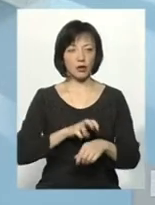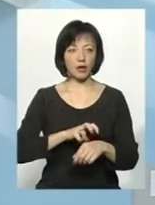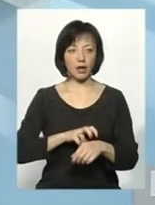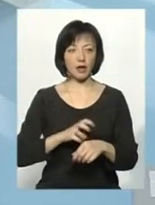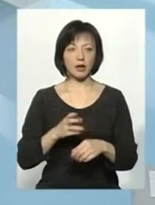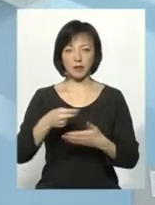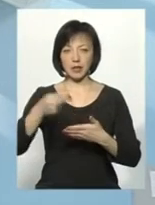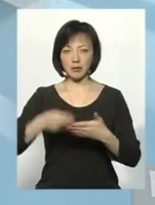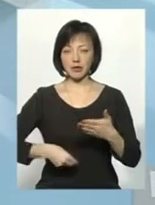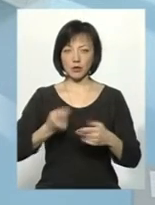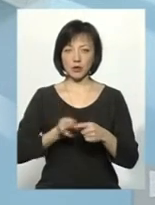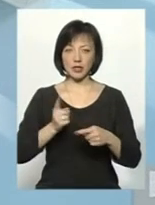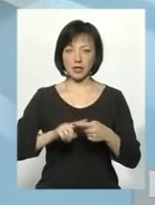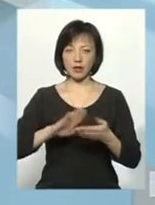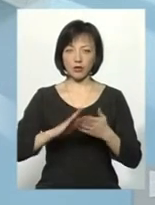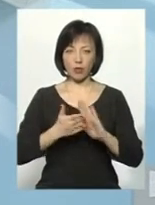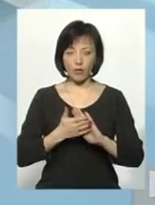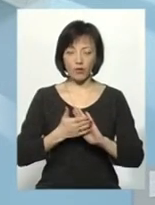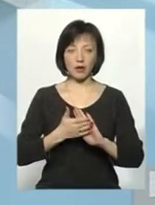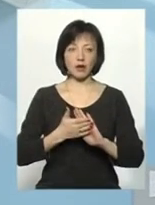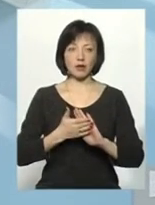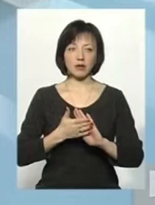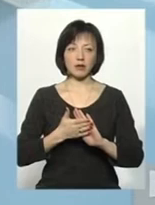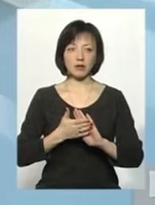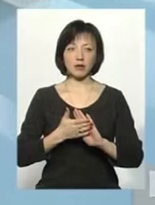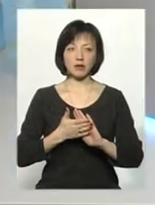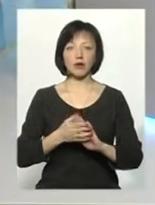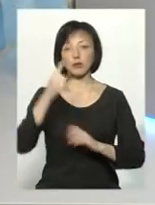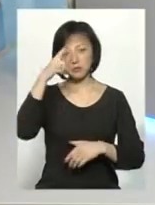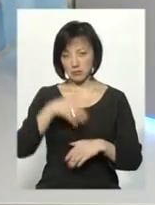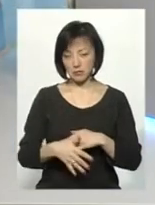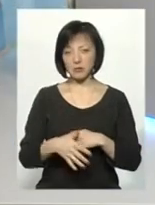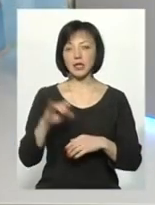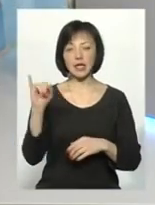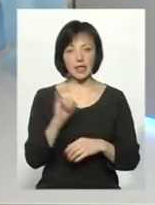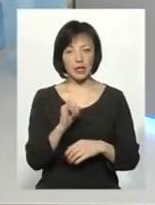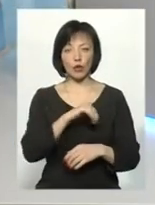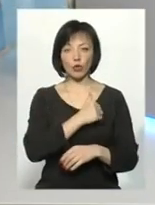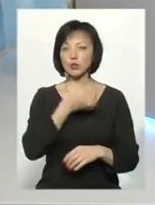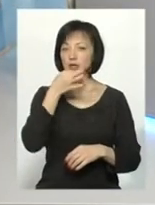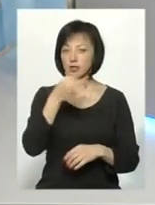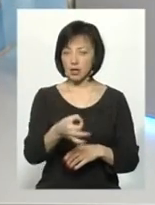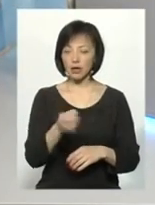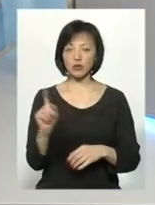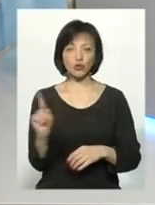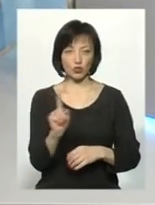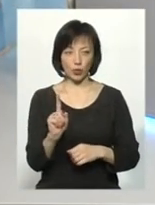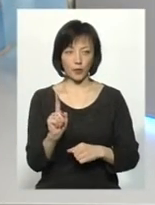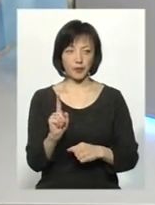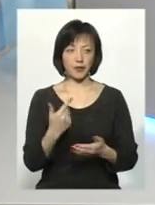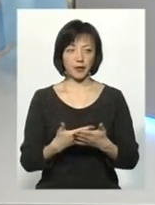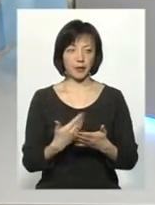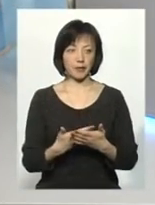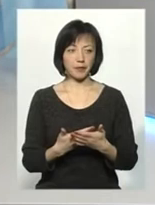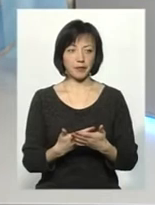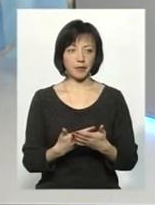які підписують це обладнання, вони це усвідомлюють. І я хочу сказати, що, наприклад,